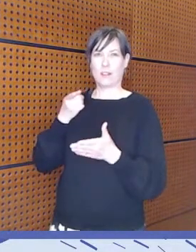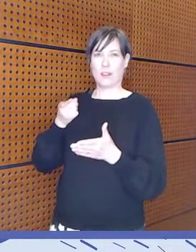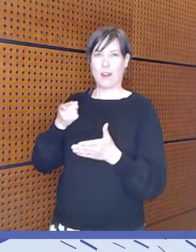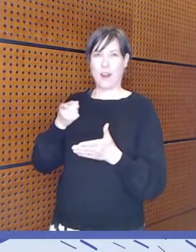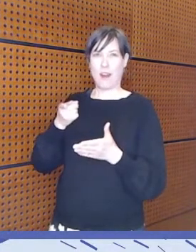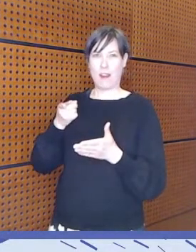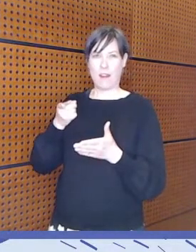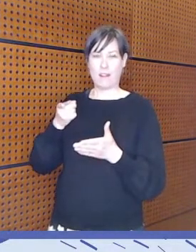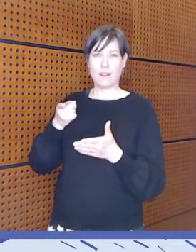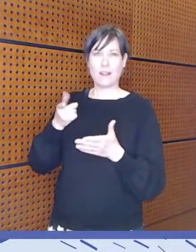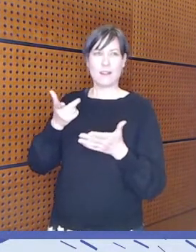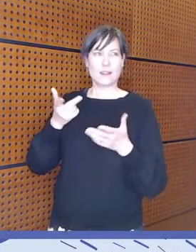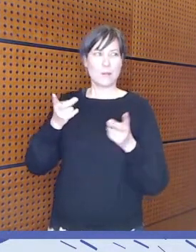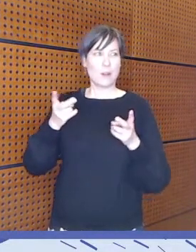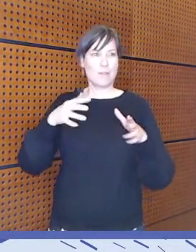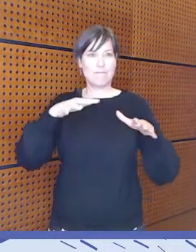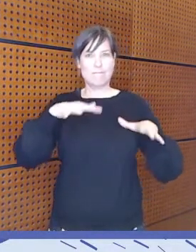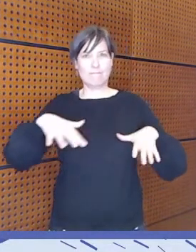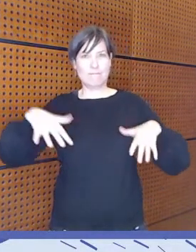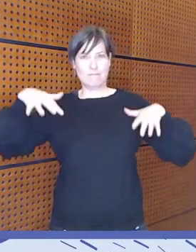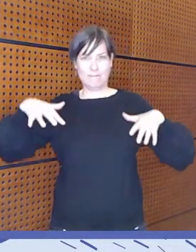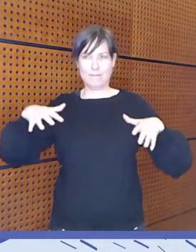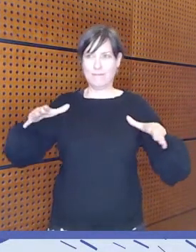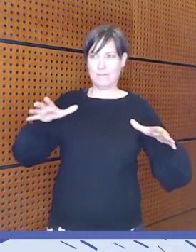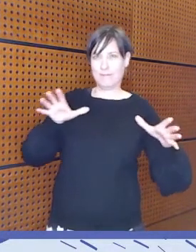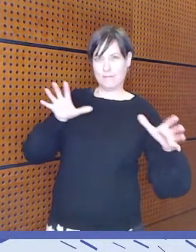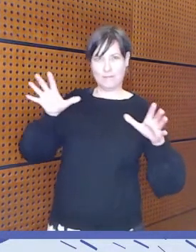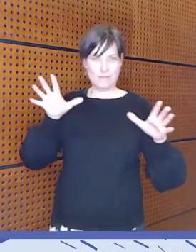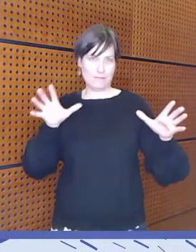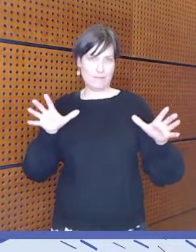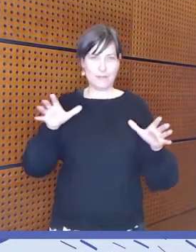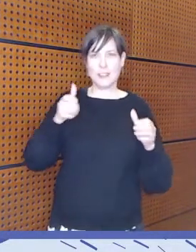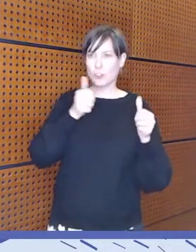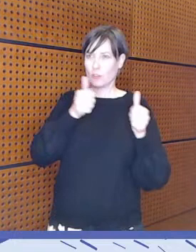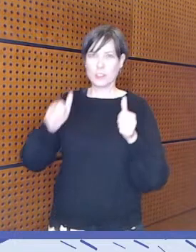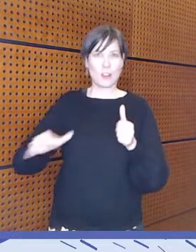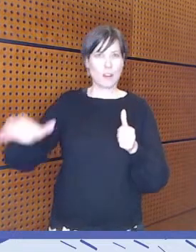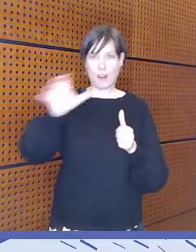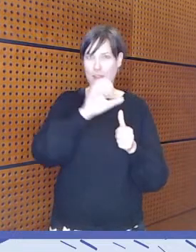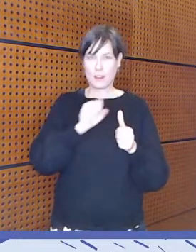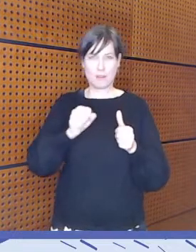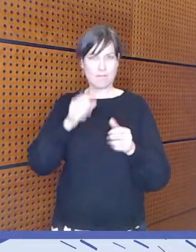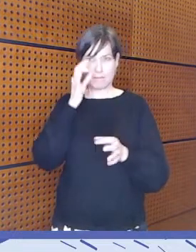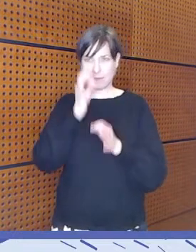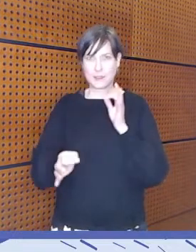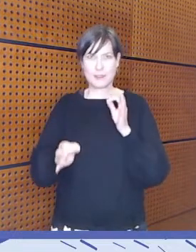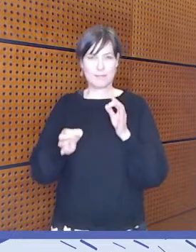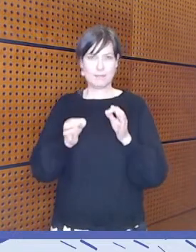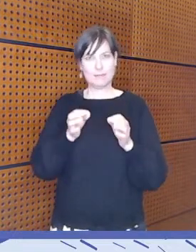asetelma tässä. Mutta toivottavasti kaikki pystytte hyvin seuraamaan.